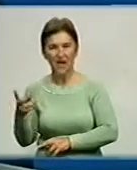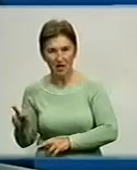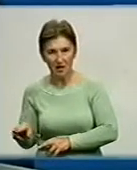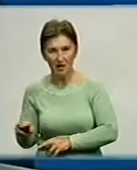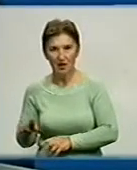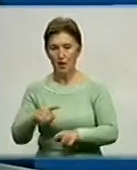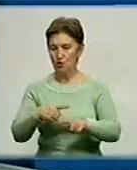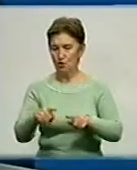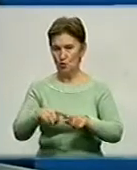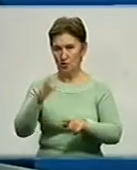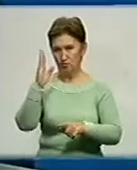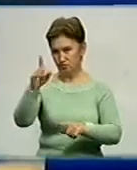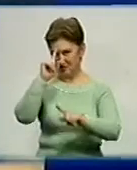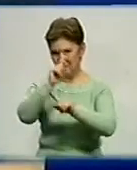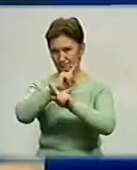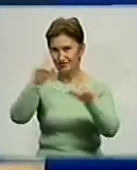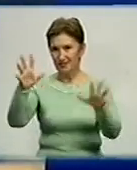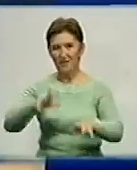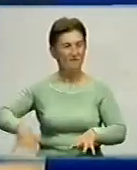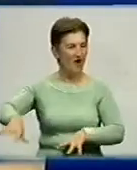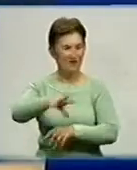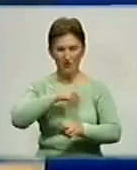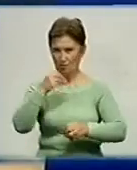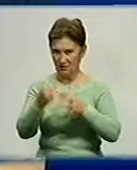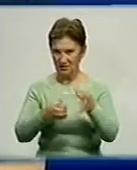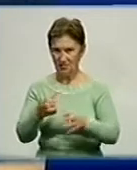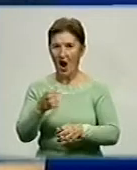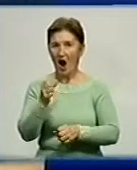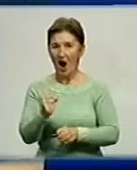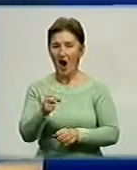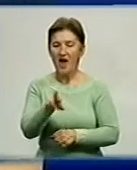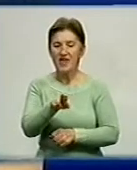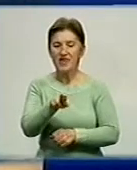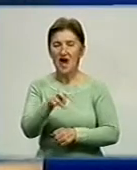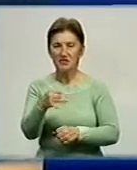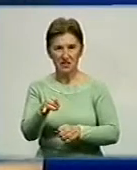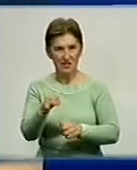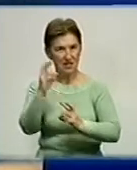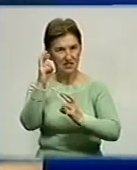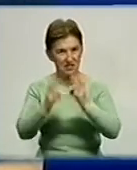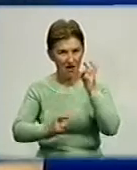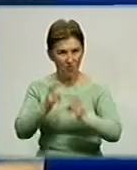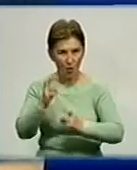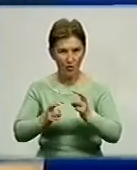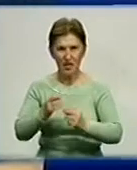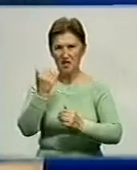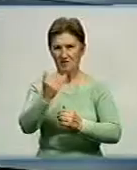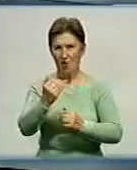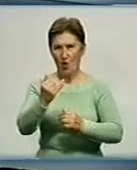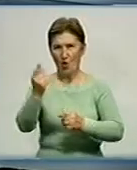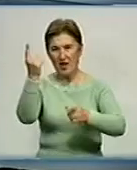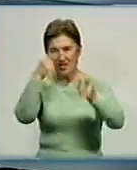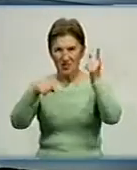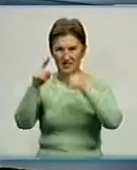скоро знані в усьому світі. А ядерний завод по переробці ядерного палива і його інноваційні технології – це